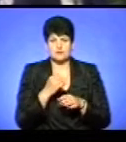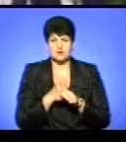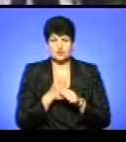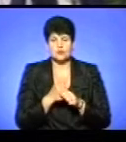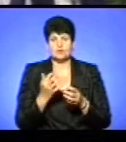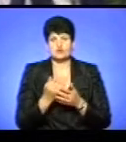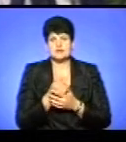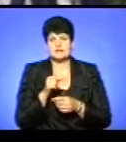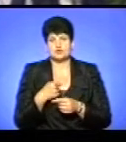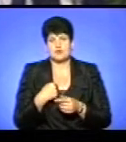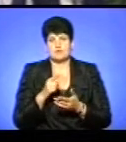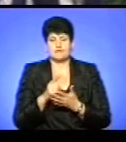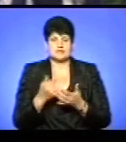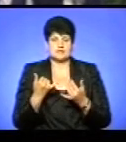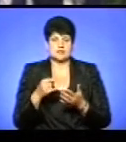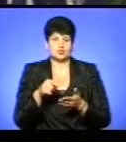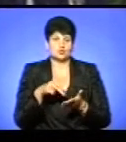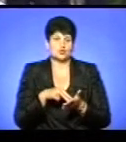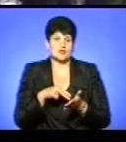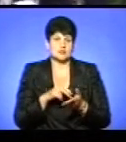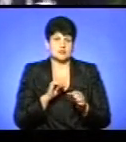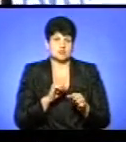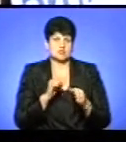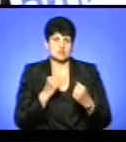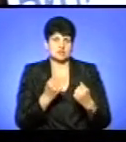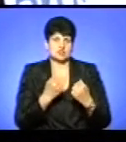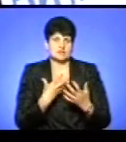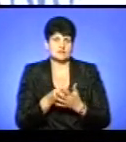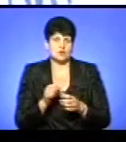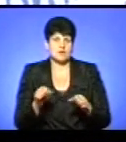казус, що я повинна зараз тут стояти і стоїти свої права.